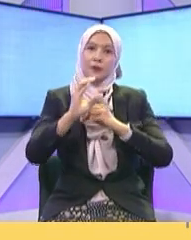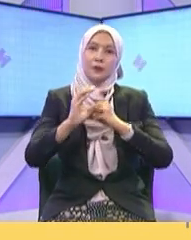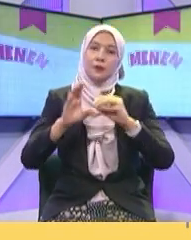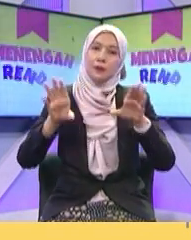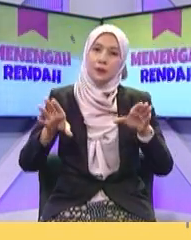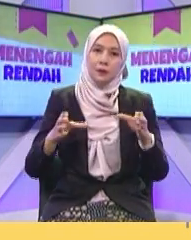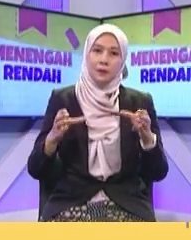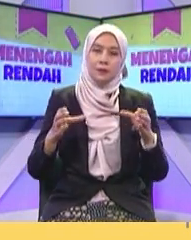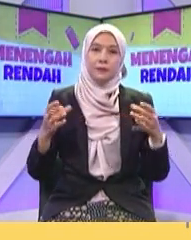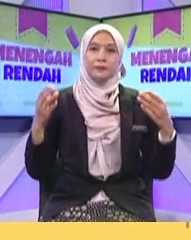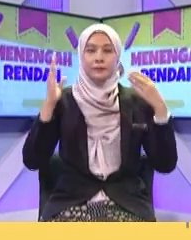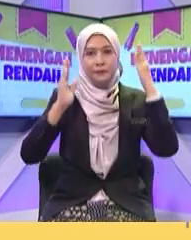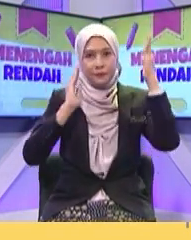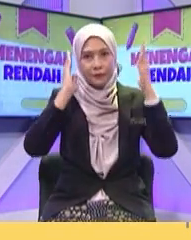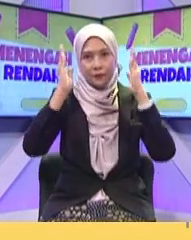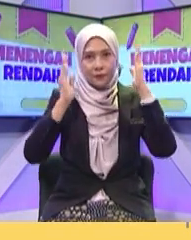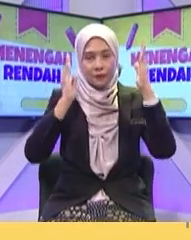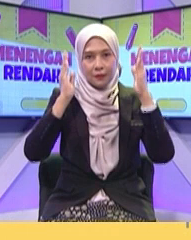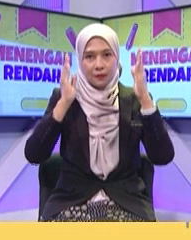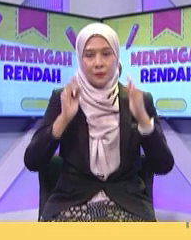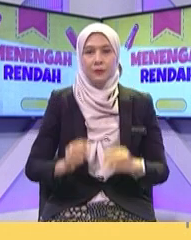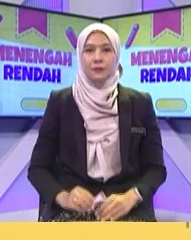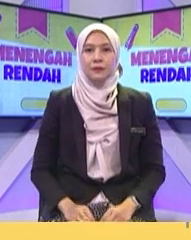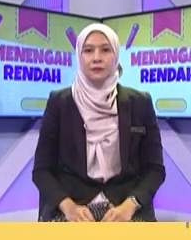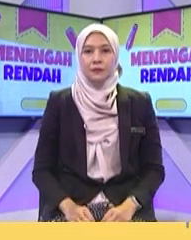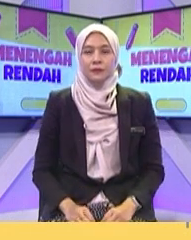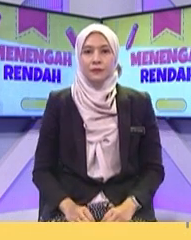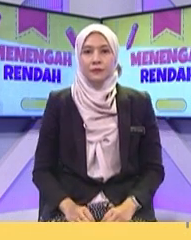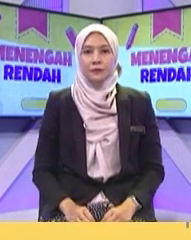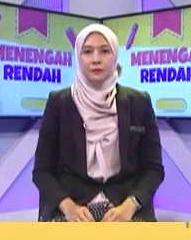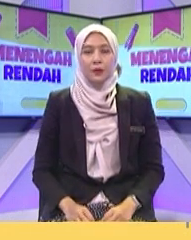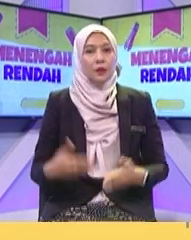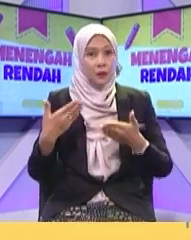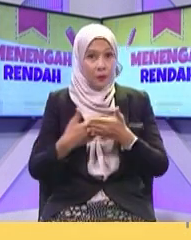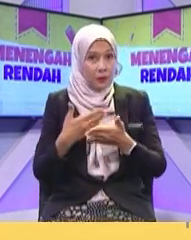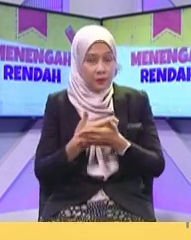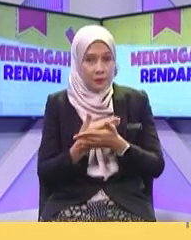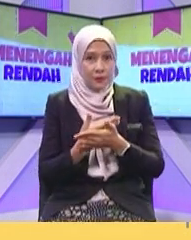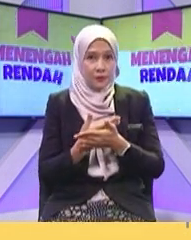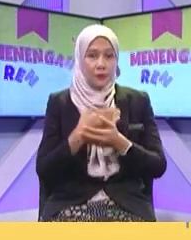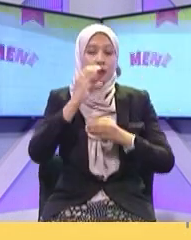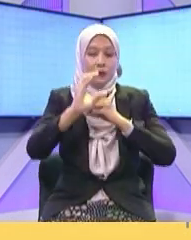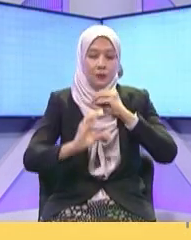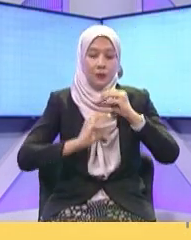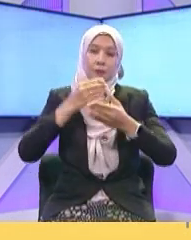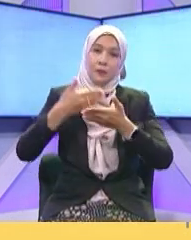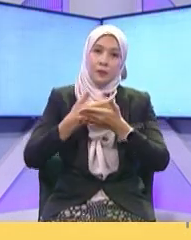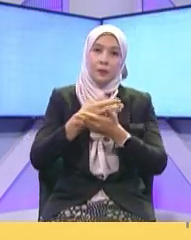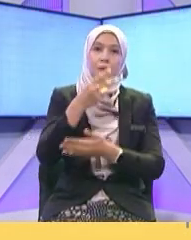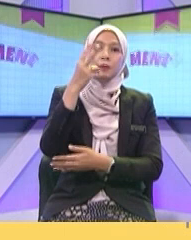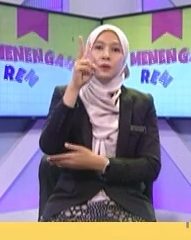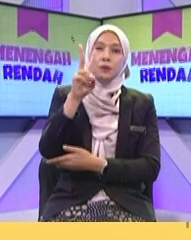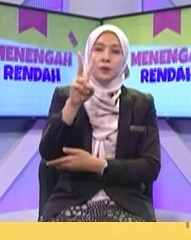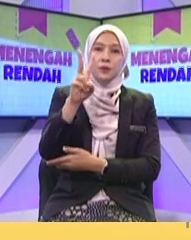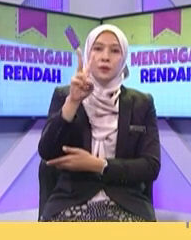Yang Later Ataupun yang terbaru Adalah 2014 Ini ada Satelit bumi Di mana Satelit bumi